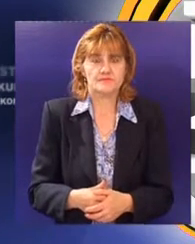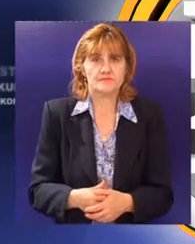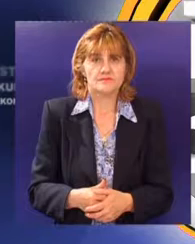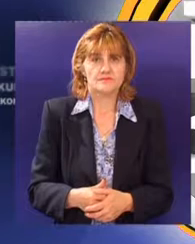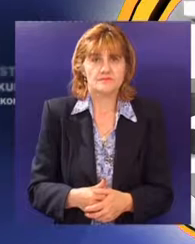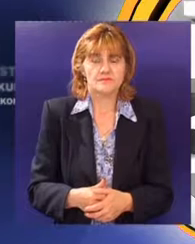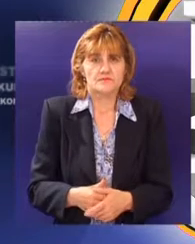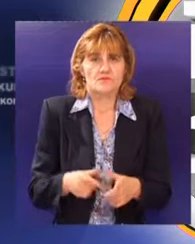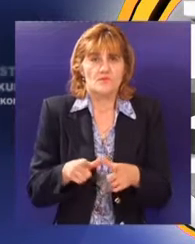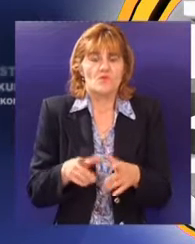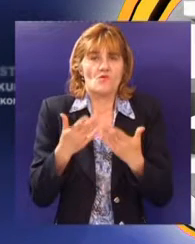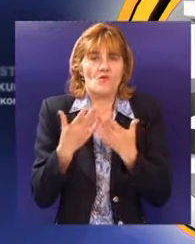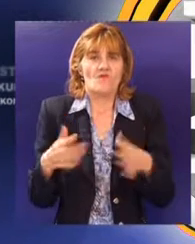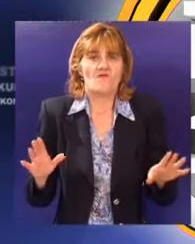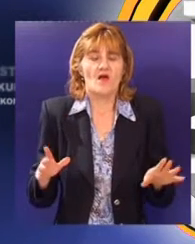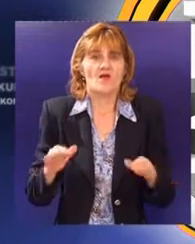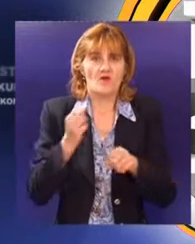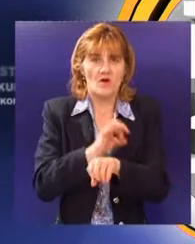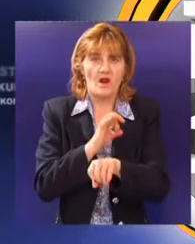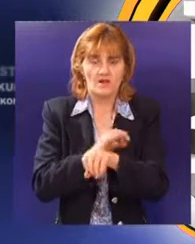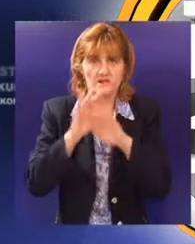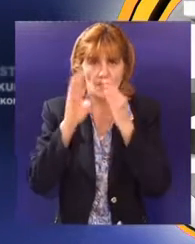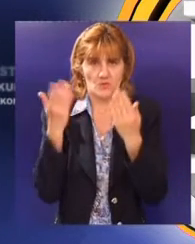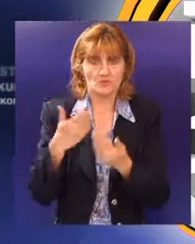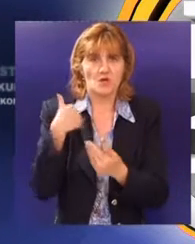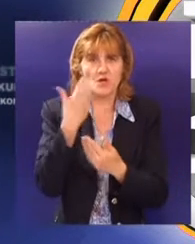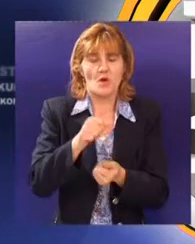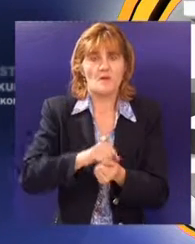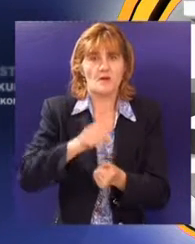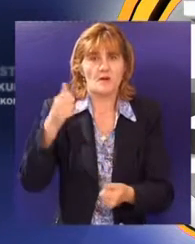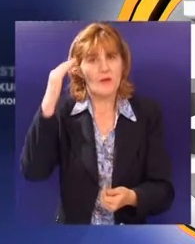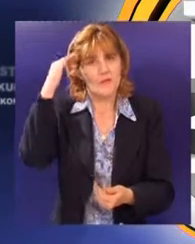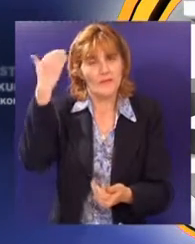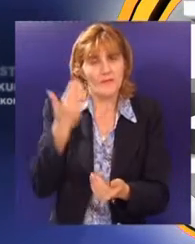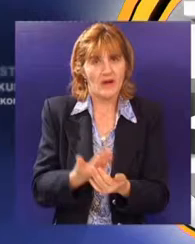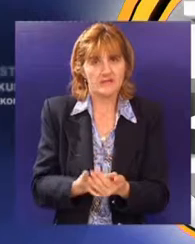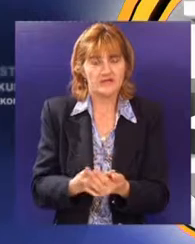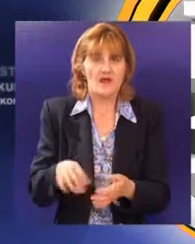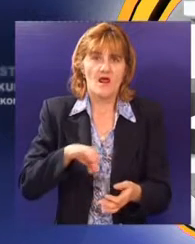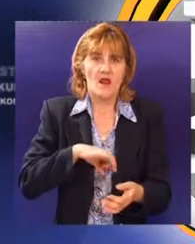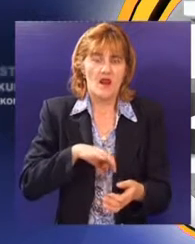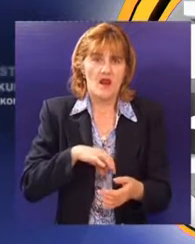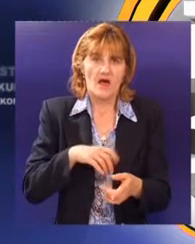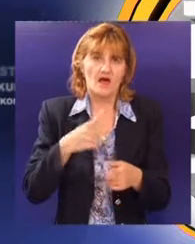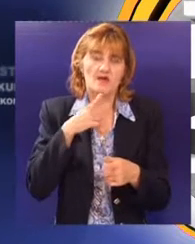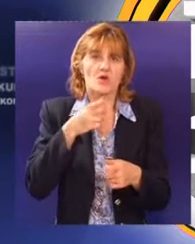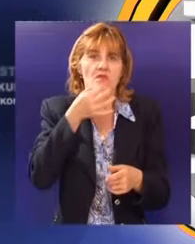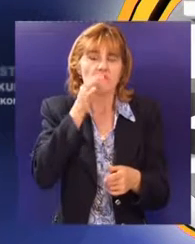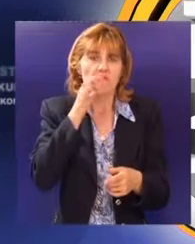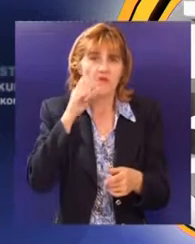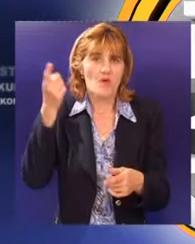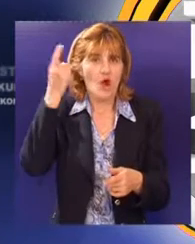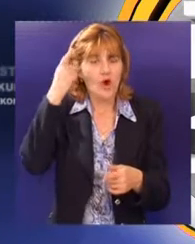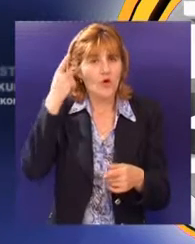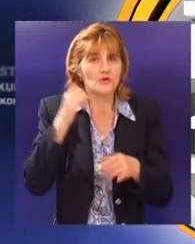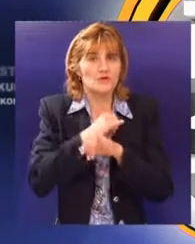U Velikoj Bećnici Gradske kuće svečano su dodeljena priznanja dr. Ferenc Bodrogvari. Nagradu koja se dodeljuje istaknutim